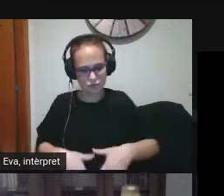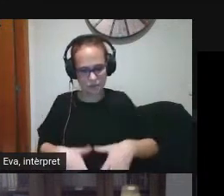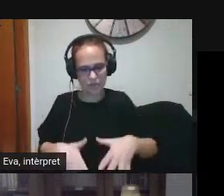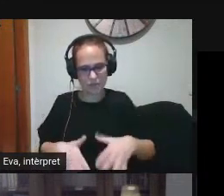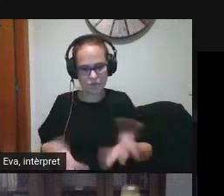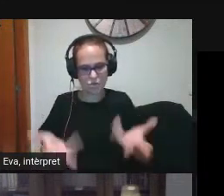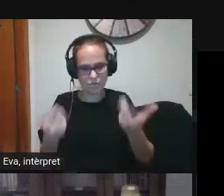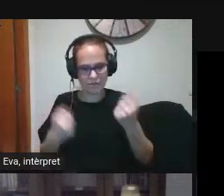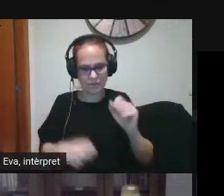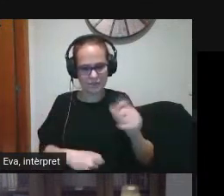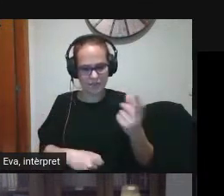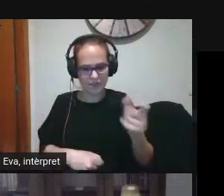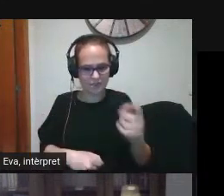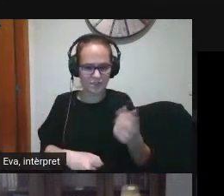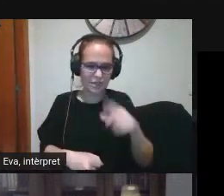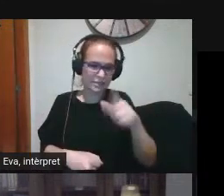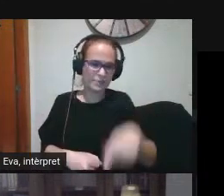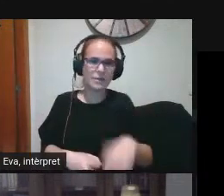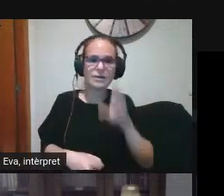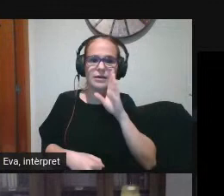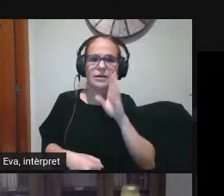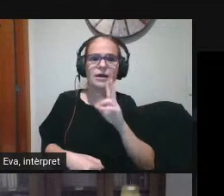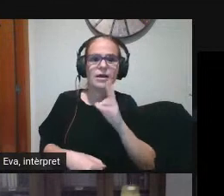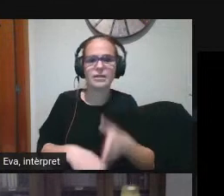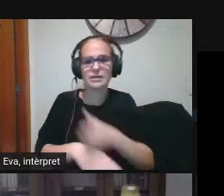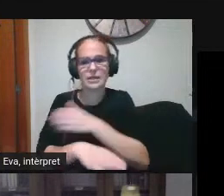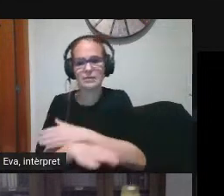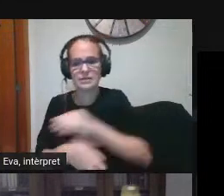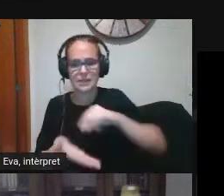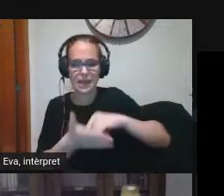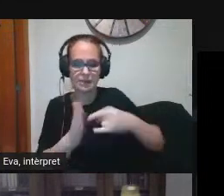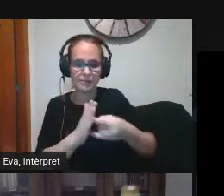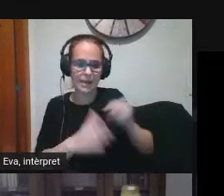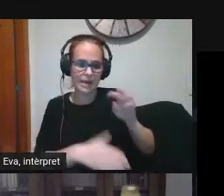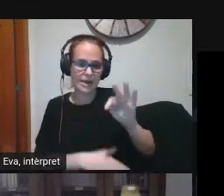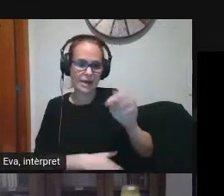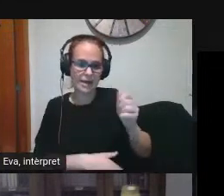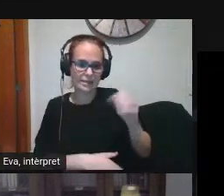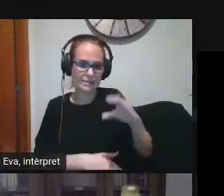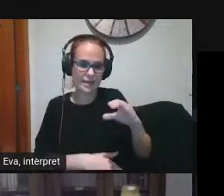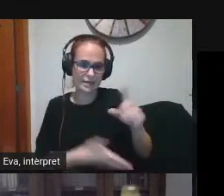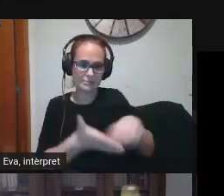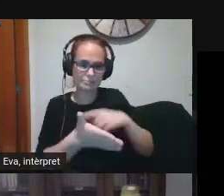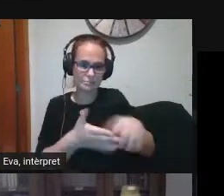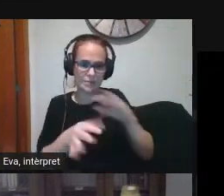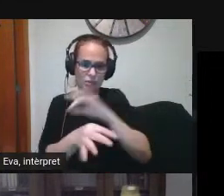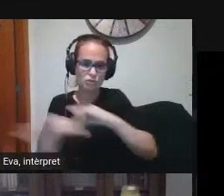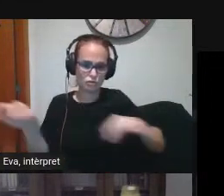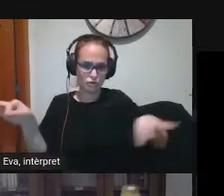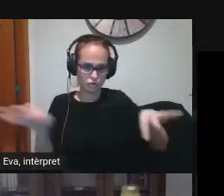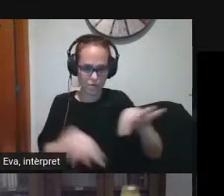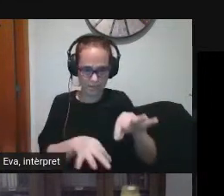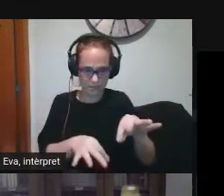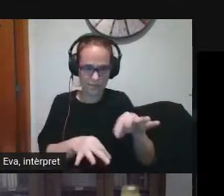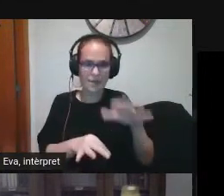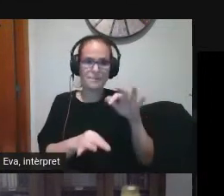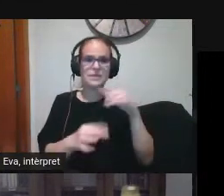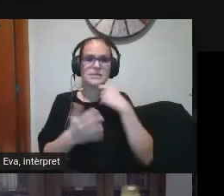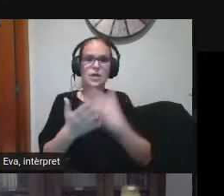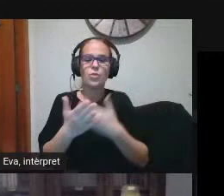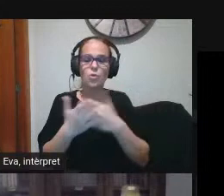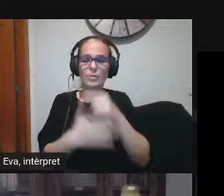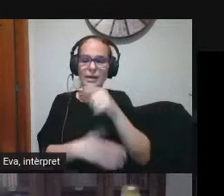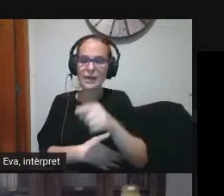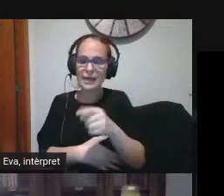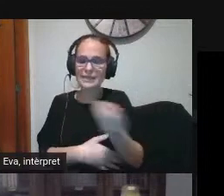comentar-vos també com s'ha dit que substituirà el Pla d'Educació i que a més a més del document disposarem d